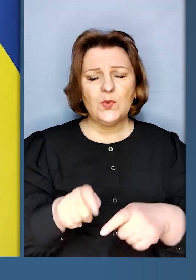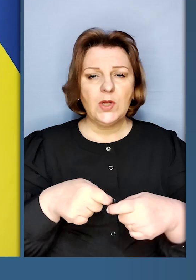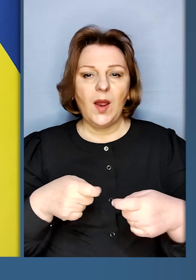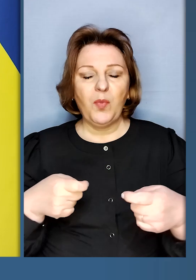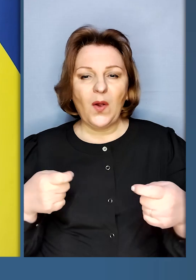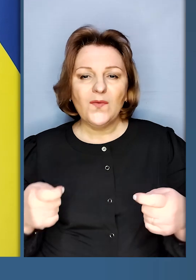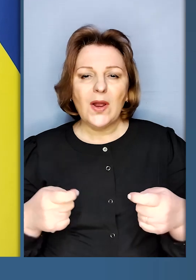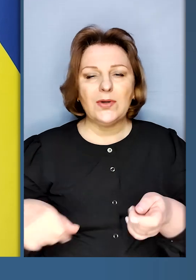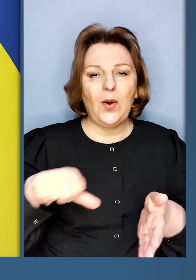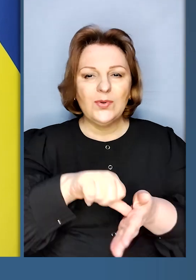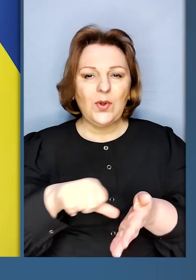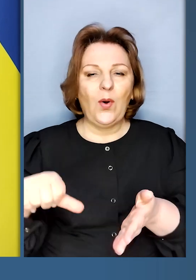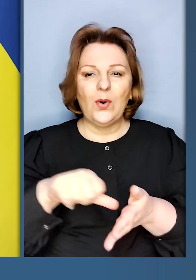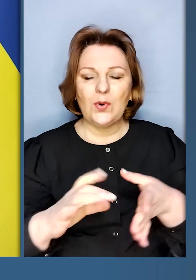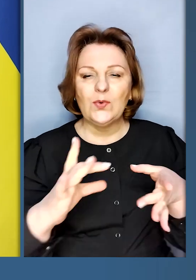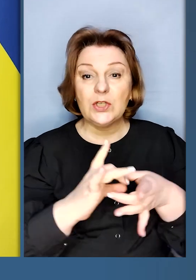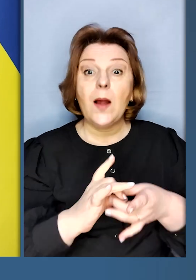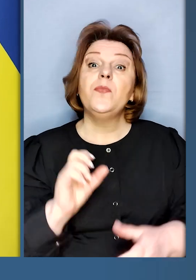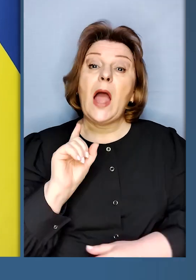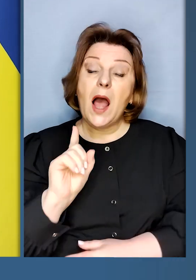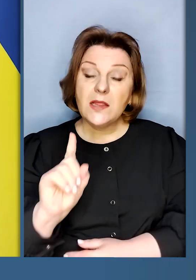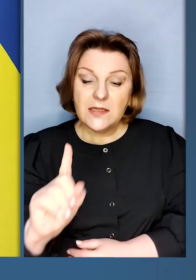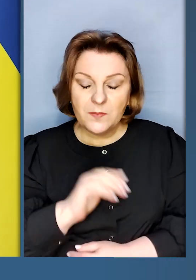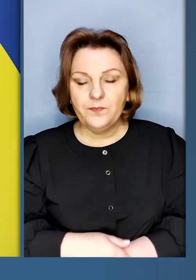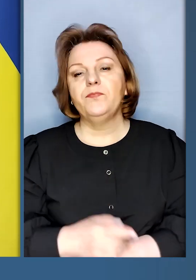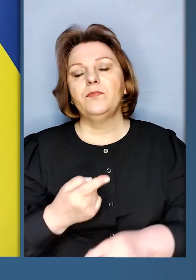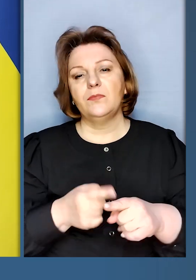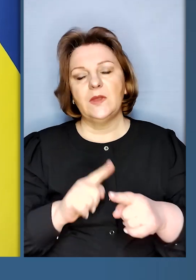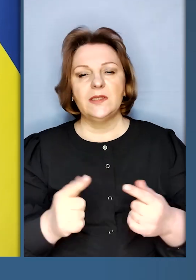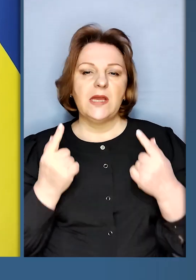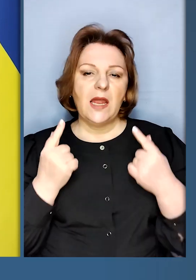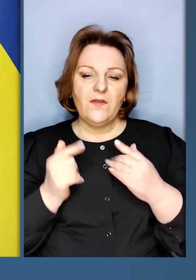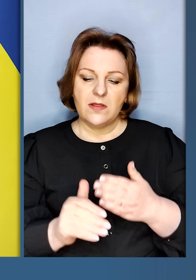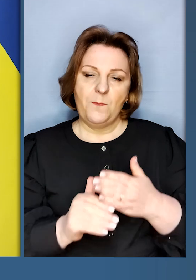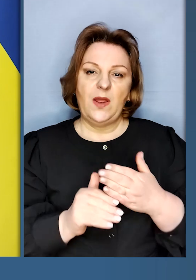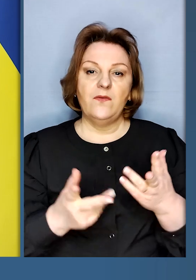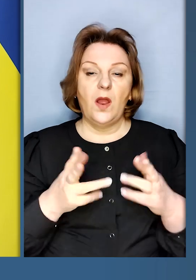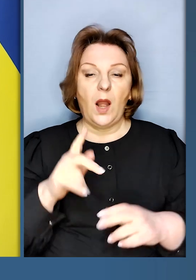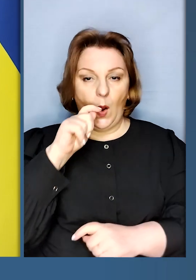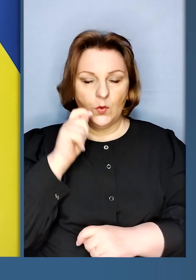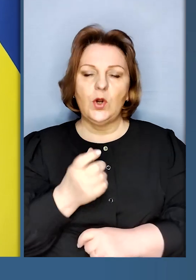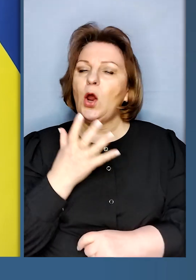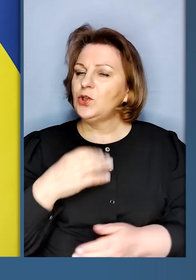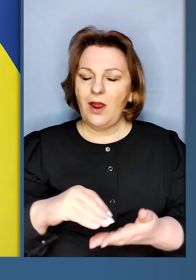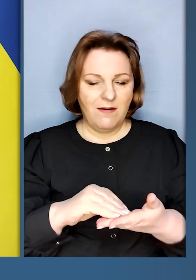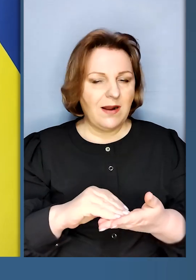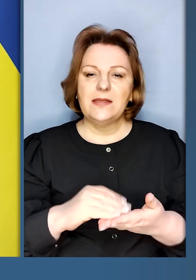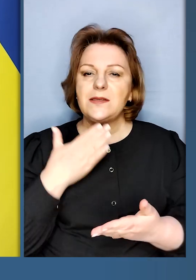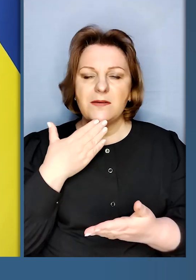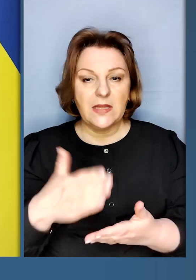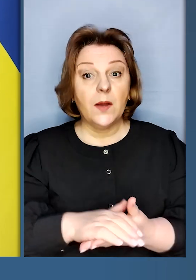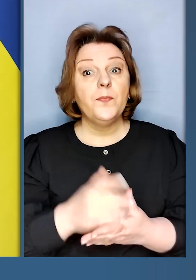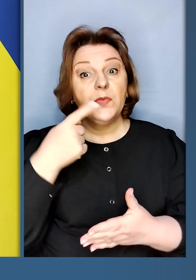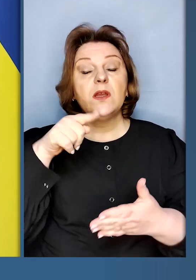повільно долучаються. Але тим не менш, це велика підтримка для України. Ще раз я тобі вдячний.